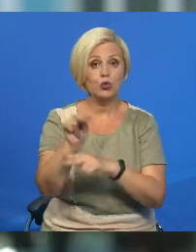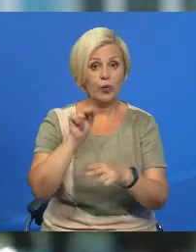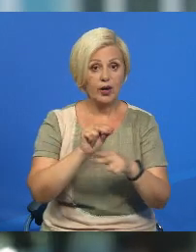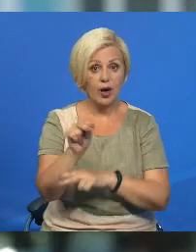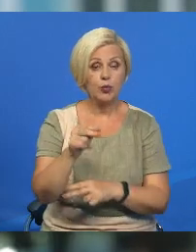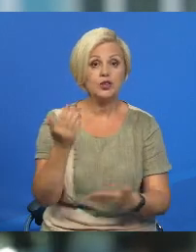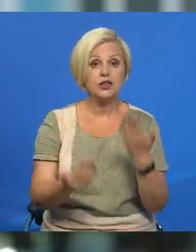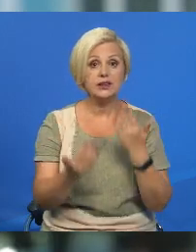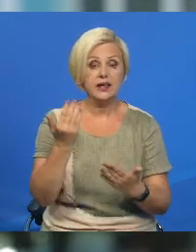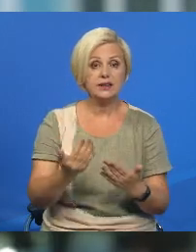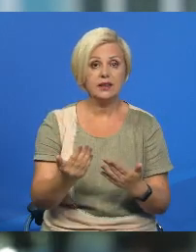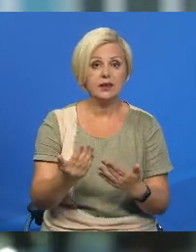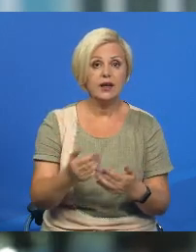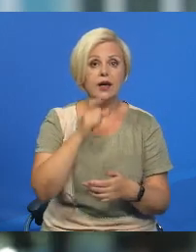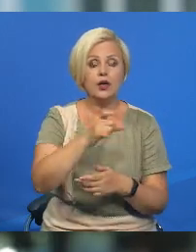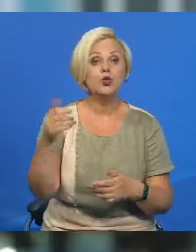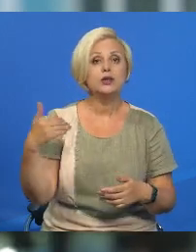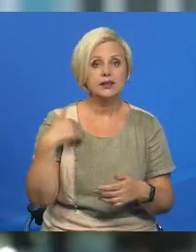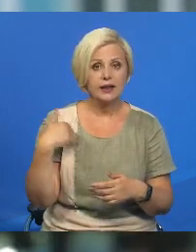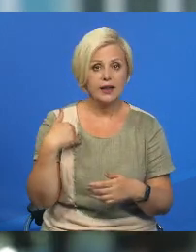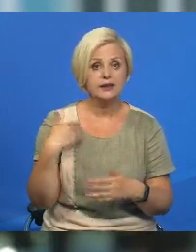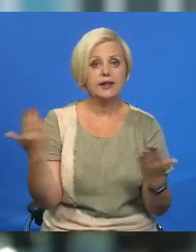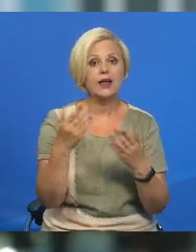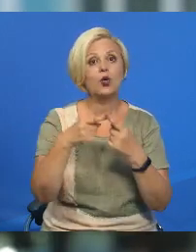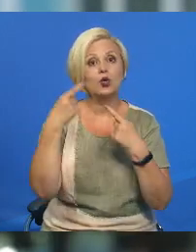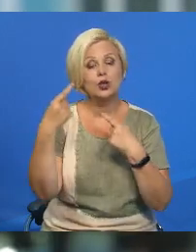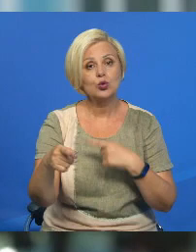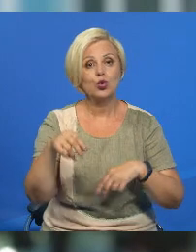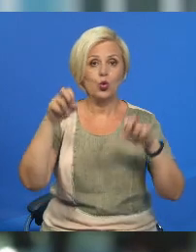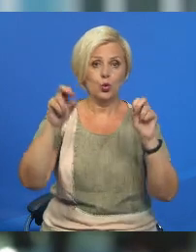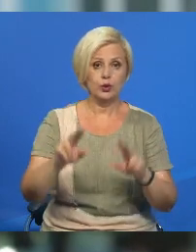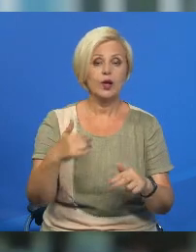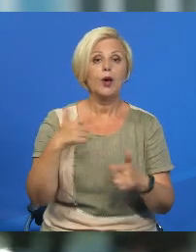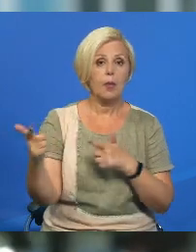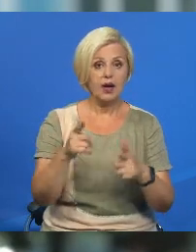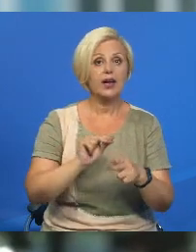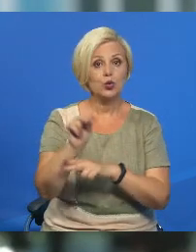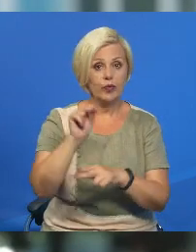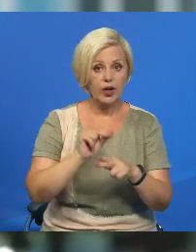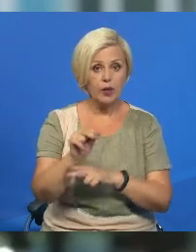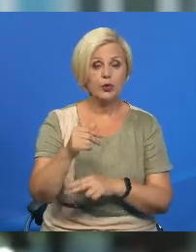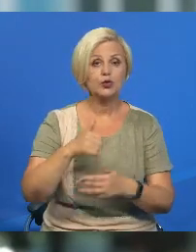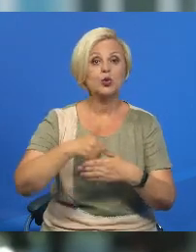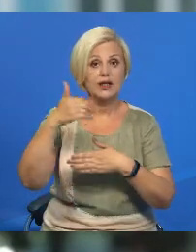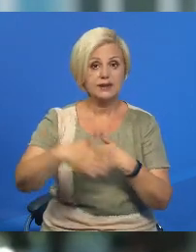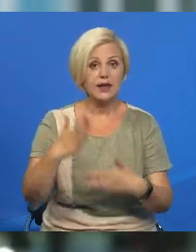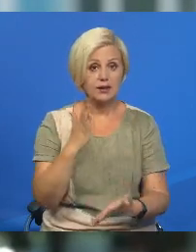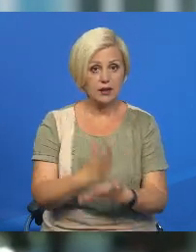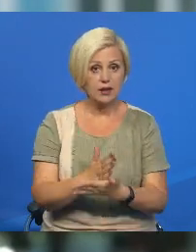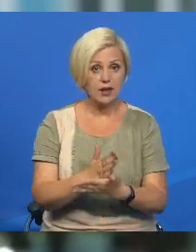Вот если люди захотят какую-то другую квалификацию, мы готовы обучить. У нас центры есть